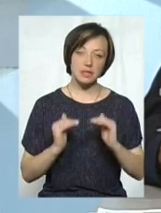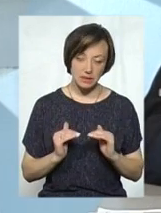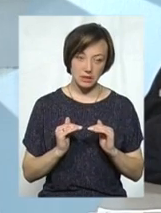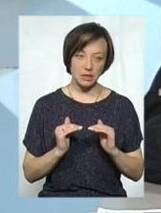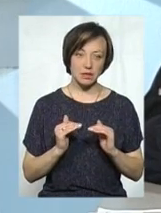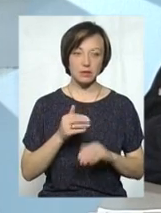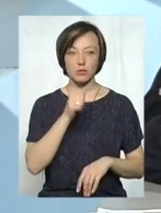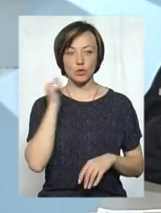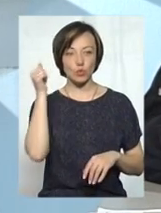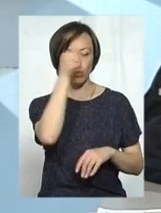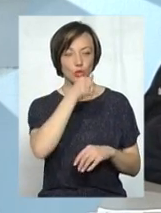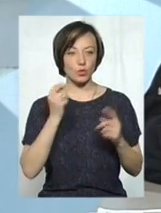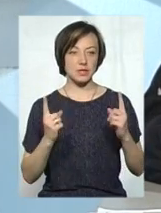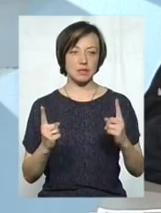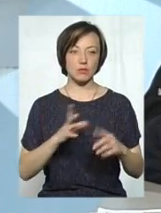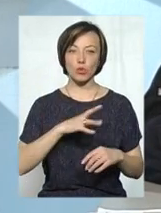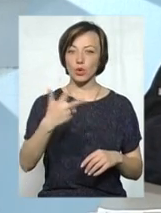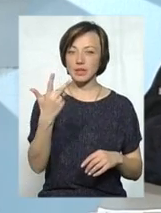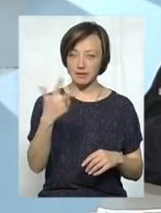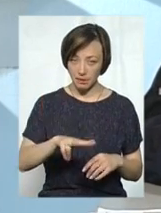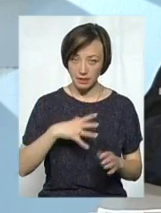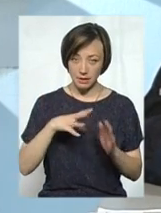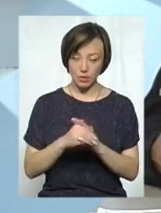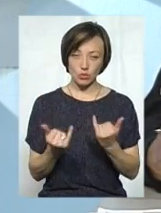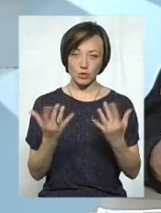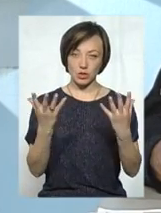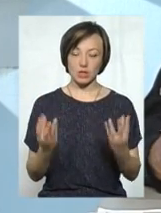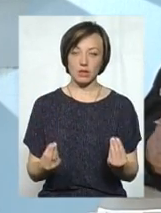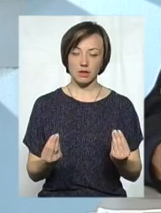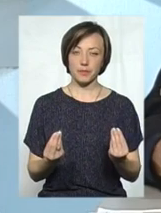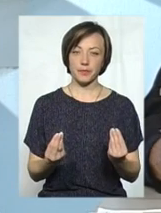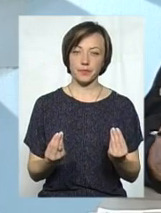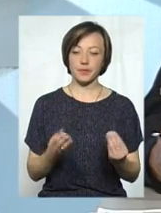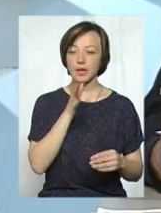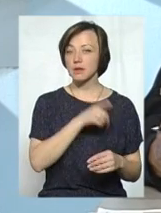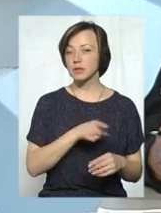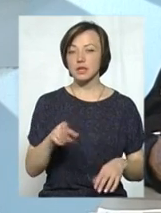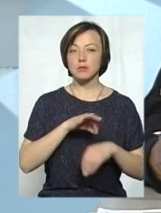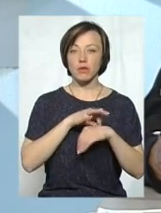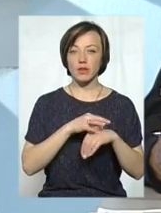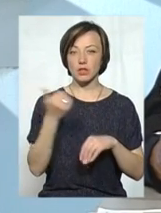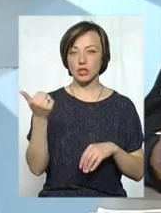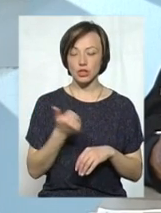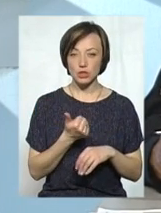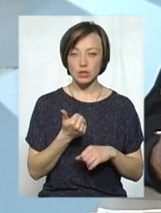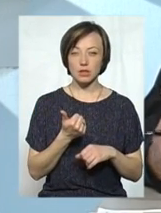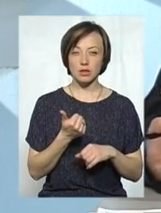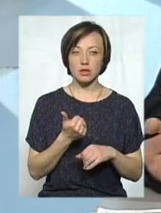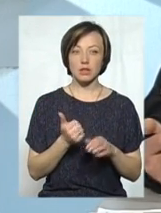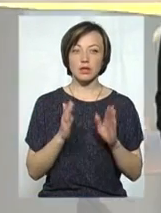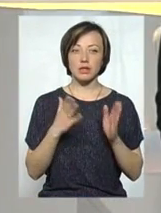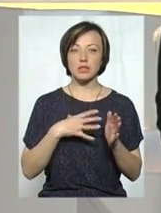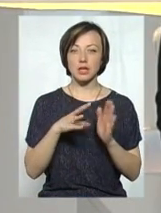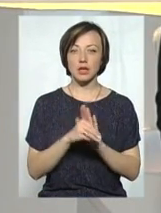минулого року. За цей період було три загиблих. На сьогоднішній день, під час проведення цього тижня безпеки дорожнього руху, лише